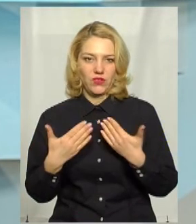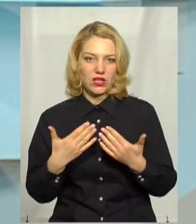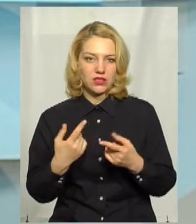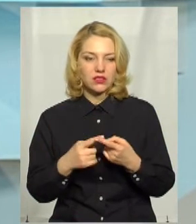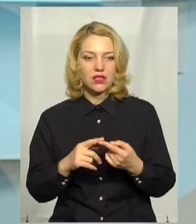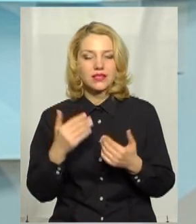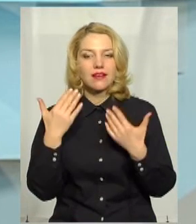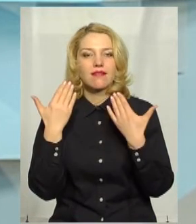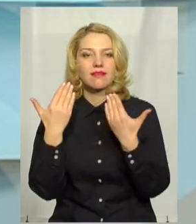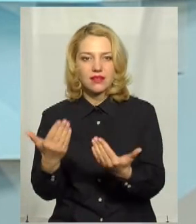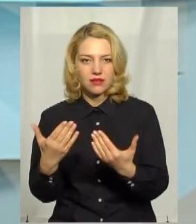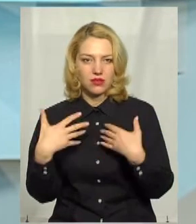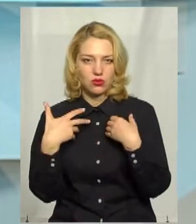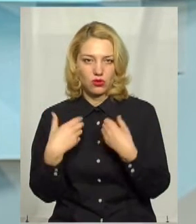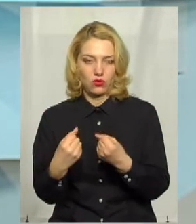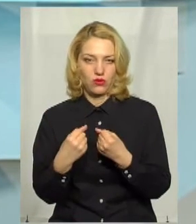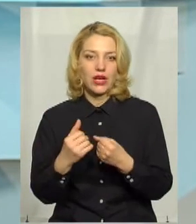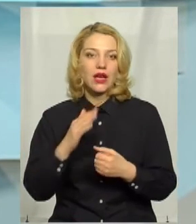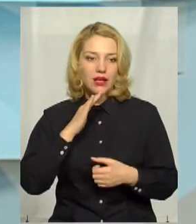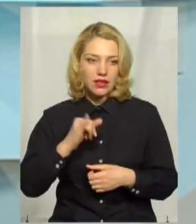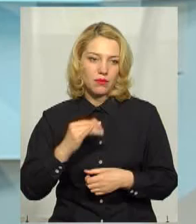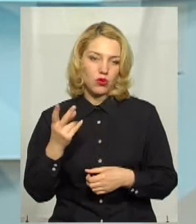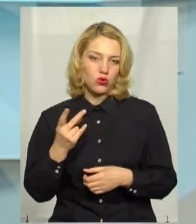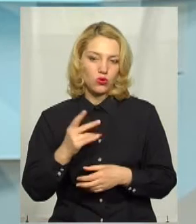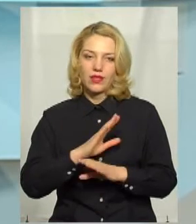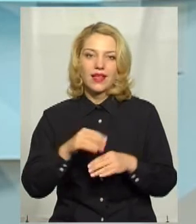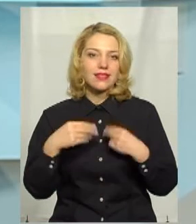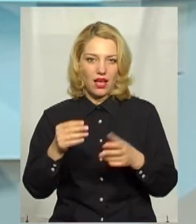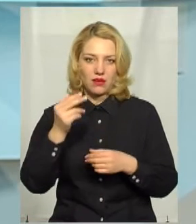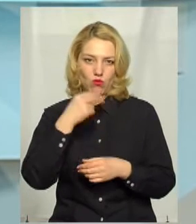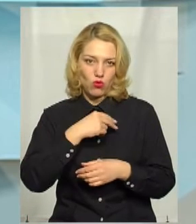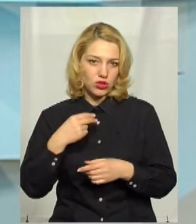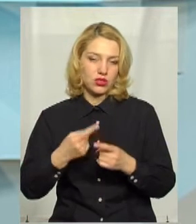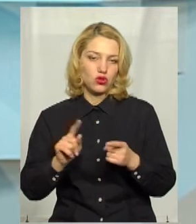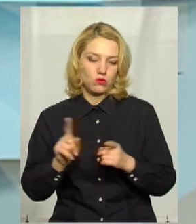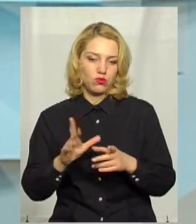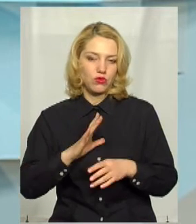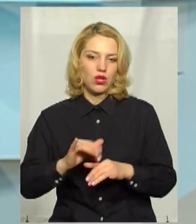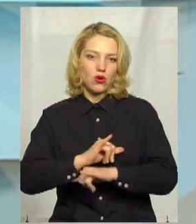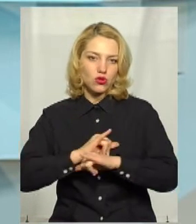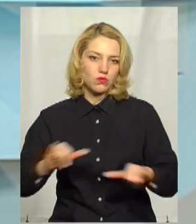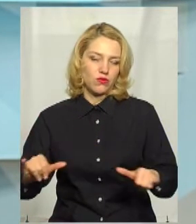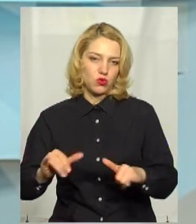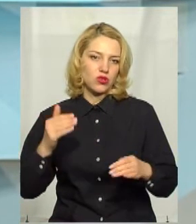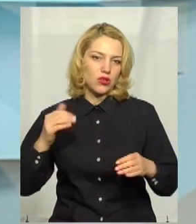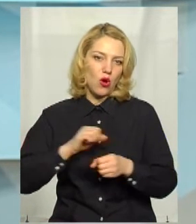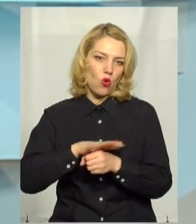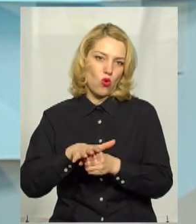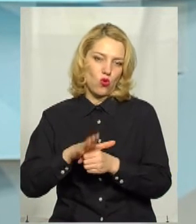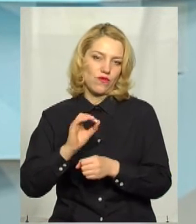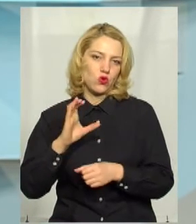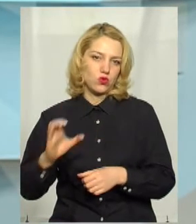по-перше, і їхнє здоров'я, і, по-друге, це, не дай бажево, вони зможуть стати розповсюдниками нового вірусу.